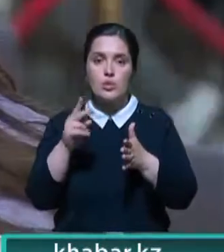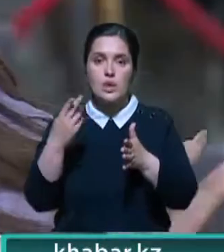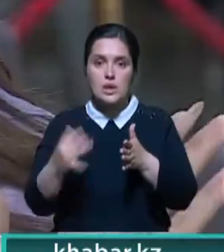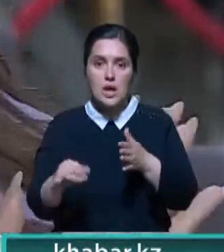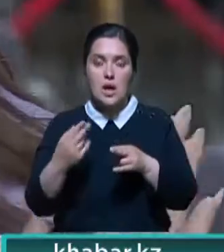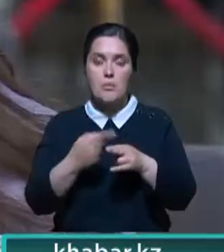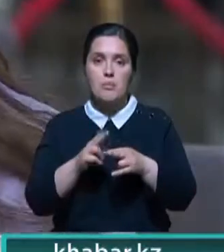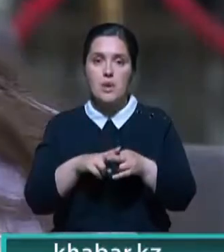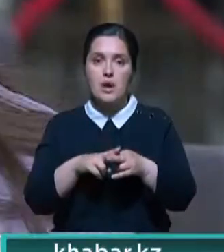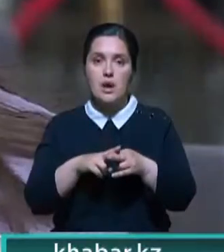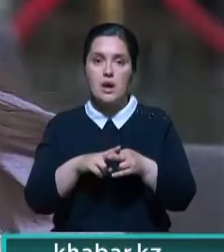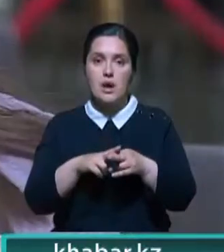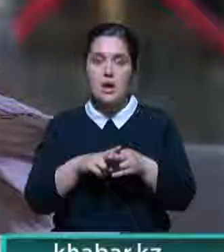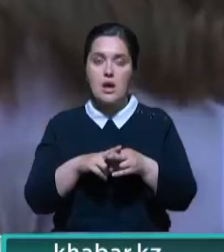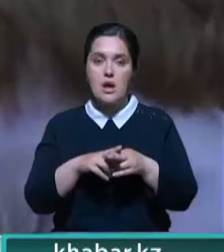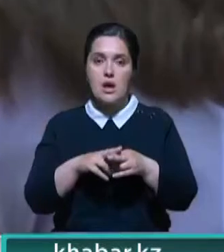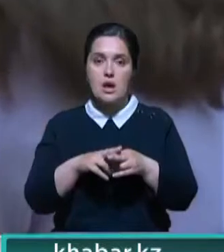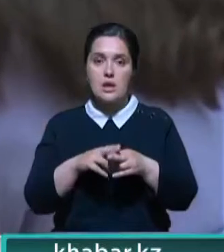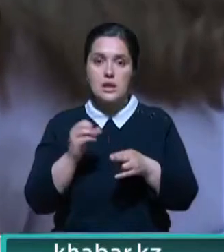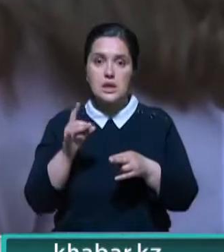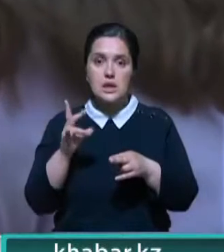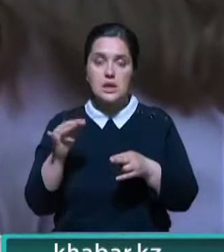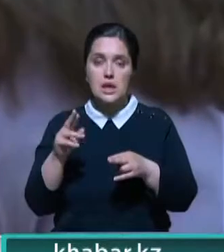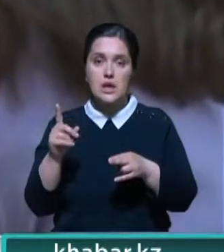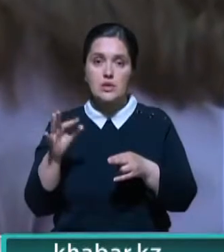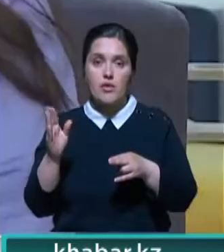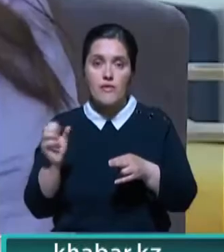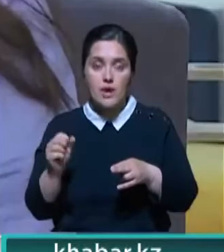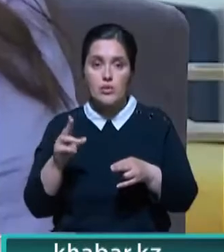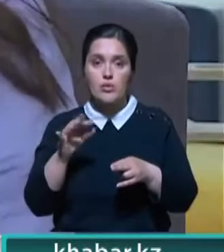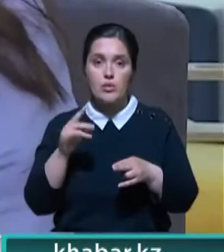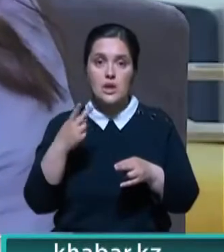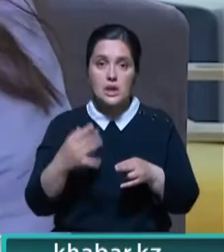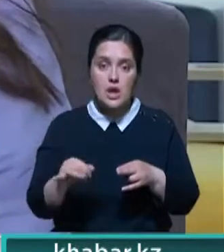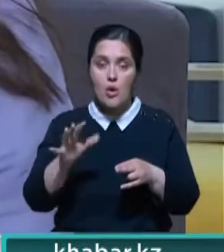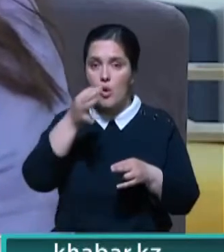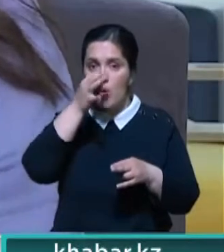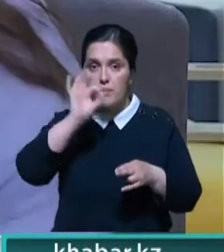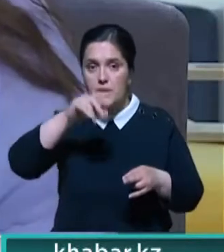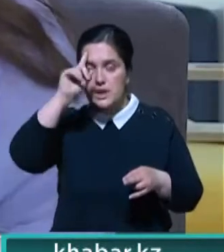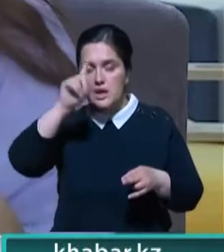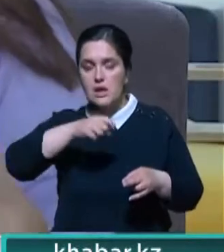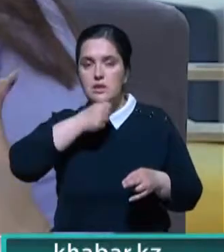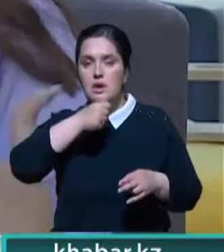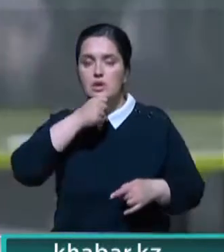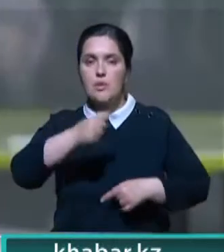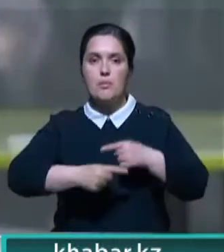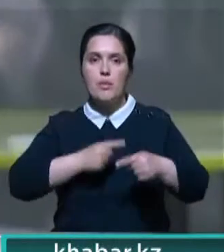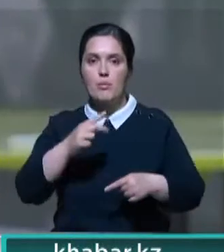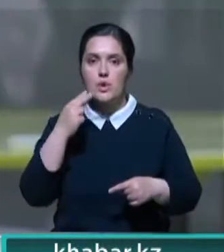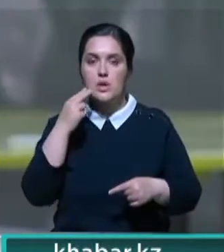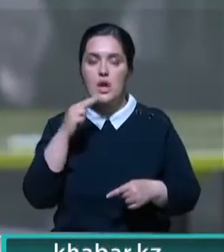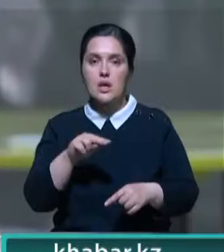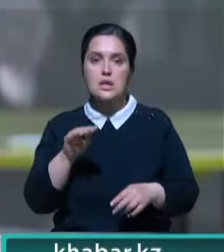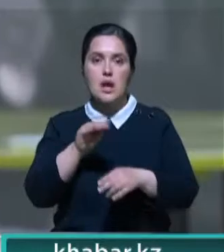казахстанских волонтеров Айсулу Ерниязова. Она уверена, Курултай станет площадкой, где опыт и знания старшего поколения будут качественно